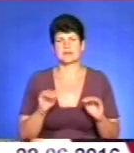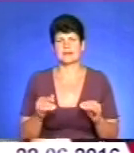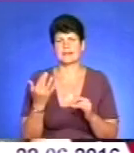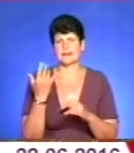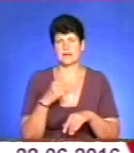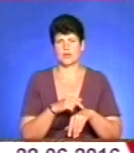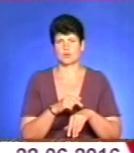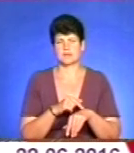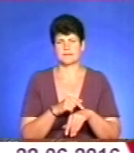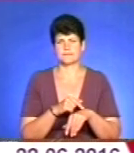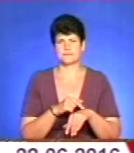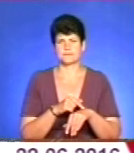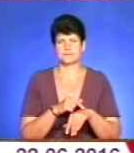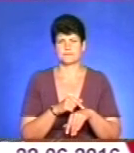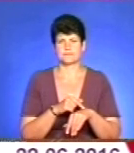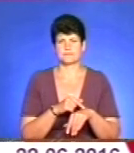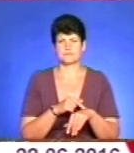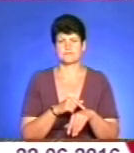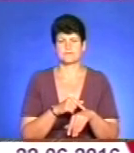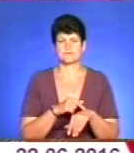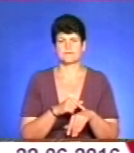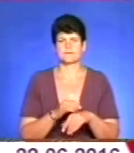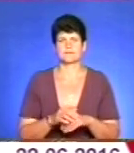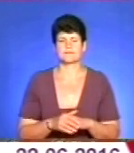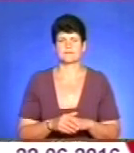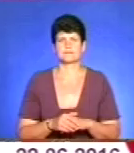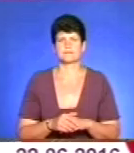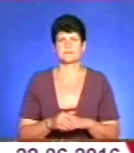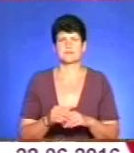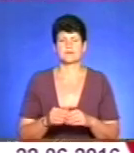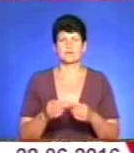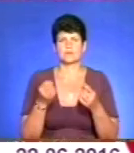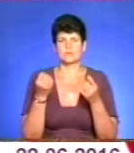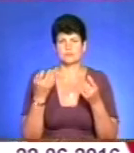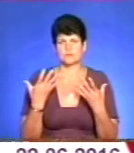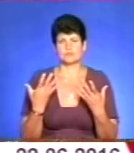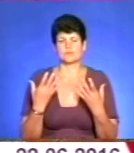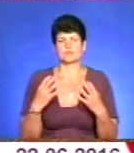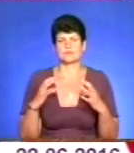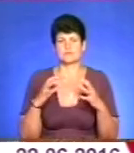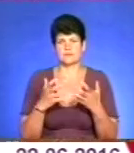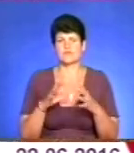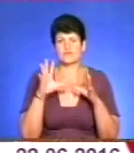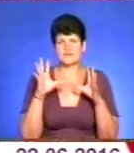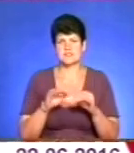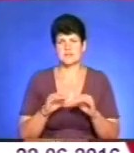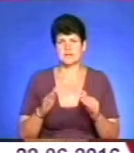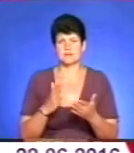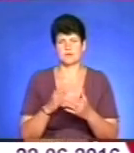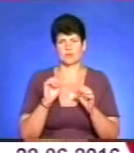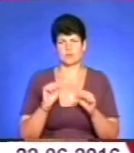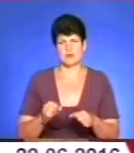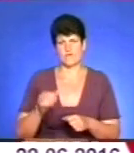кілька годин. Вські діти мають право до едукації. В цивілізованому світі всі діти мають право на освіту.